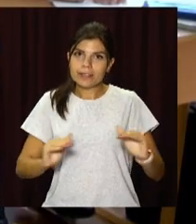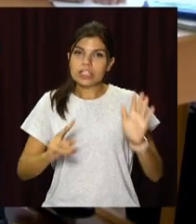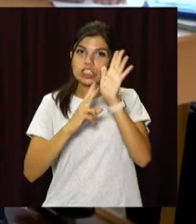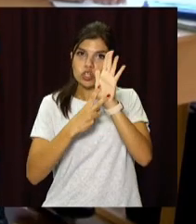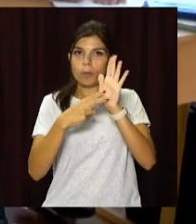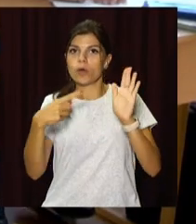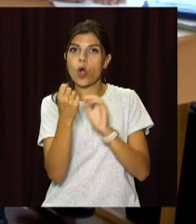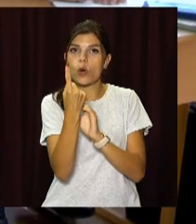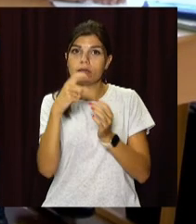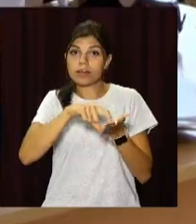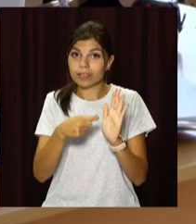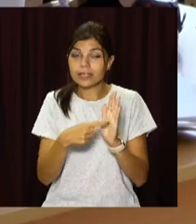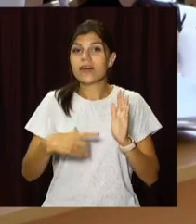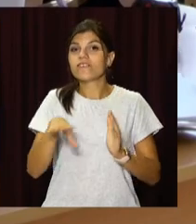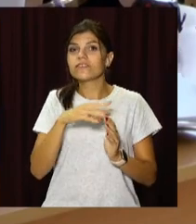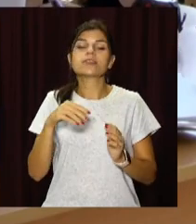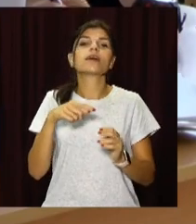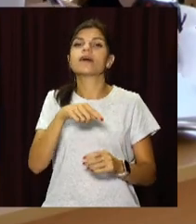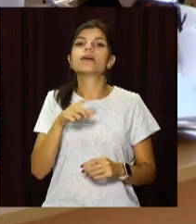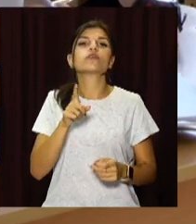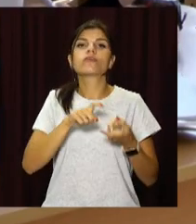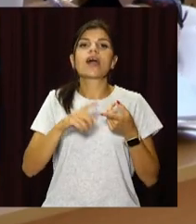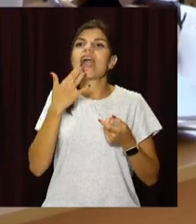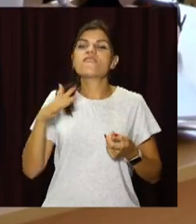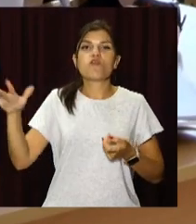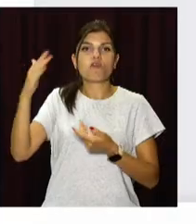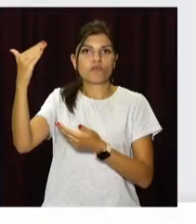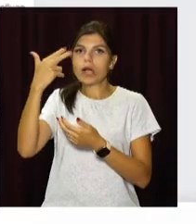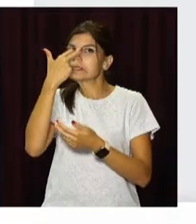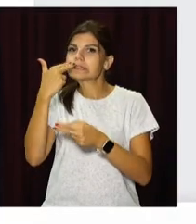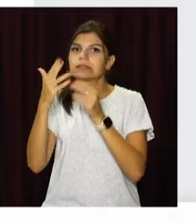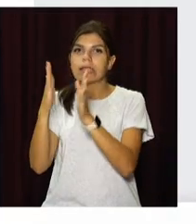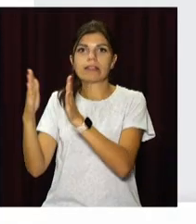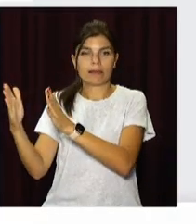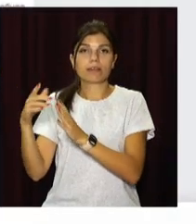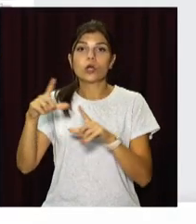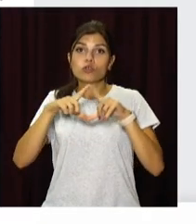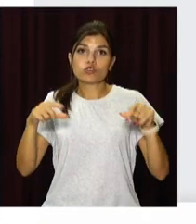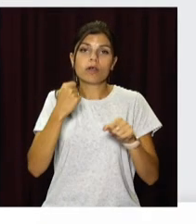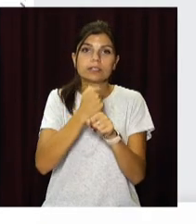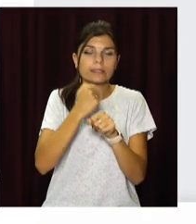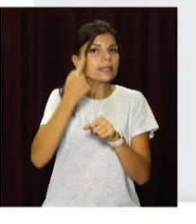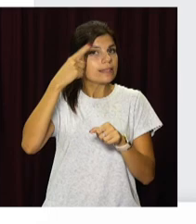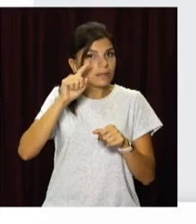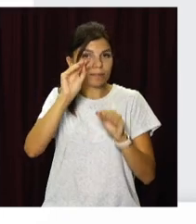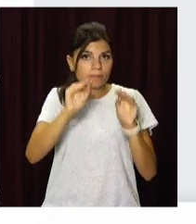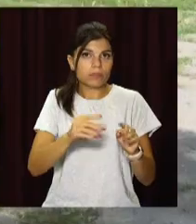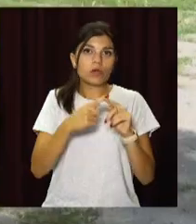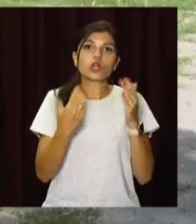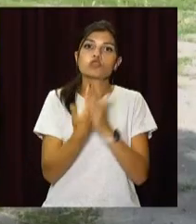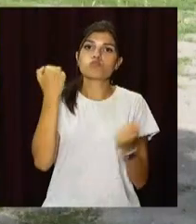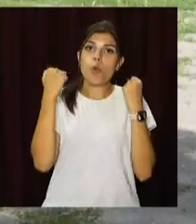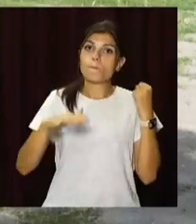сьомих-одинадцятих класів. Весь проєкт ґрунтуватиметься на європейських стандартах. Школярі розроблятимуть свій задум. Це може бути новий